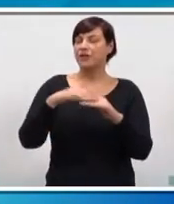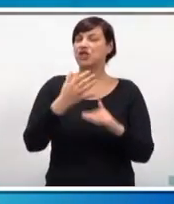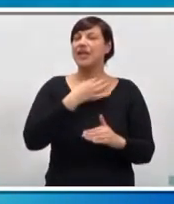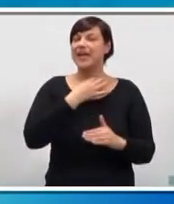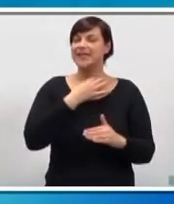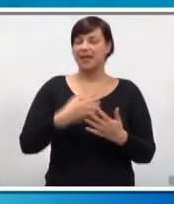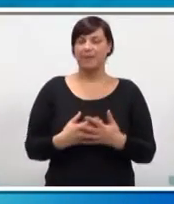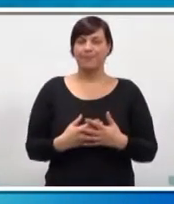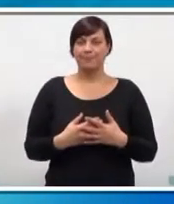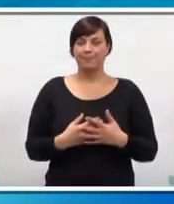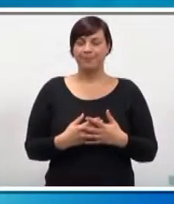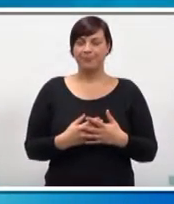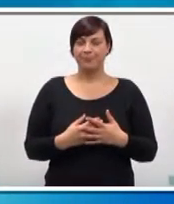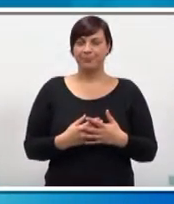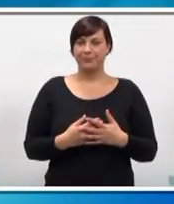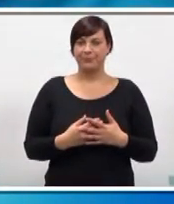a ne samo na turističku.